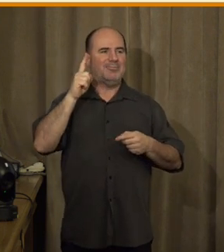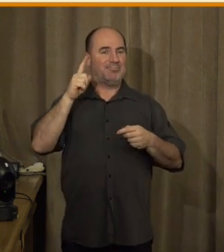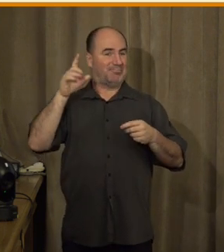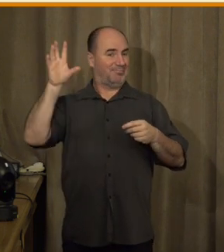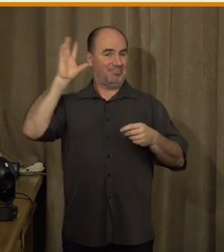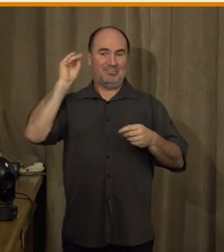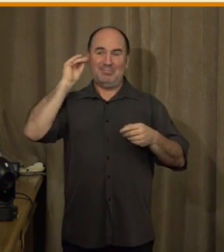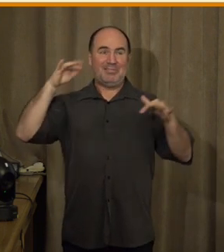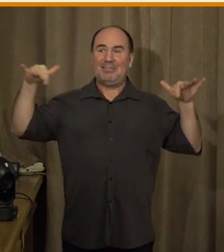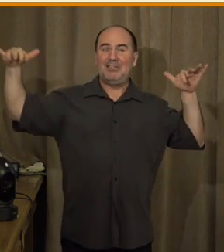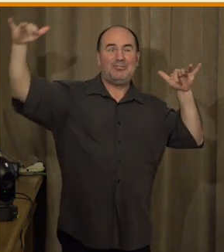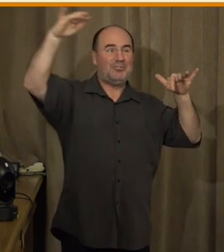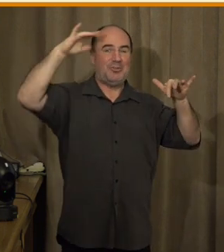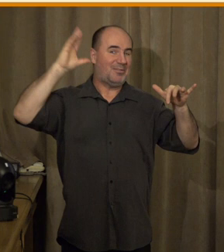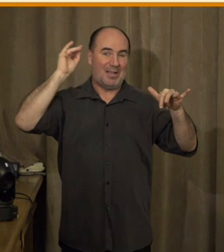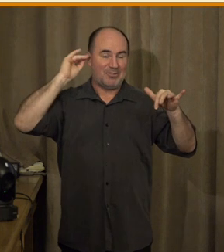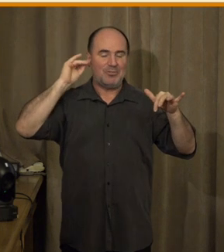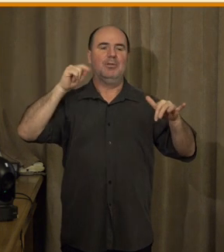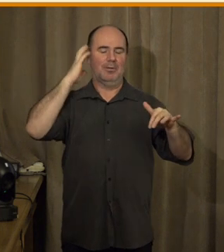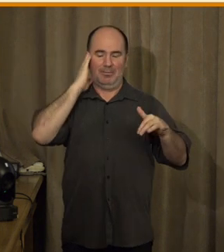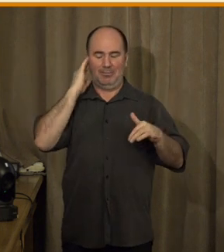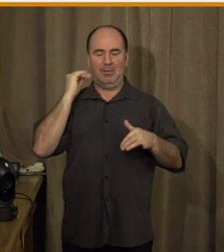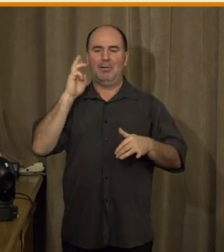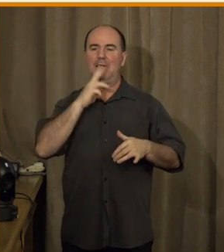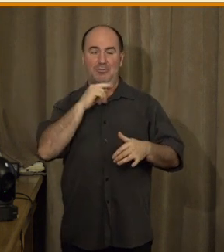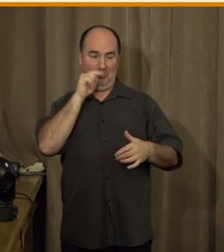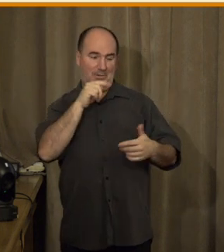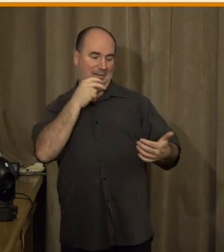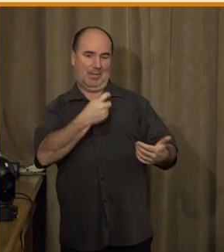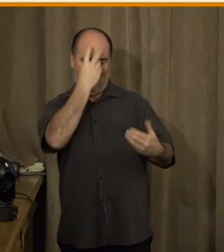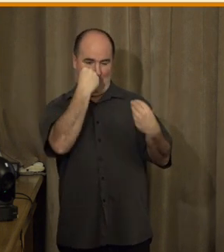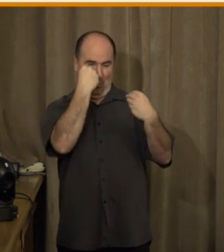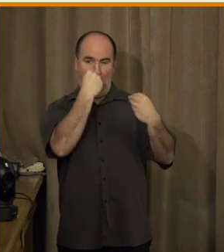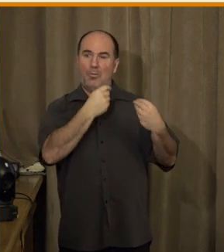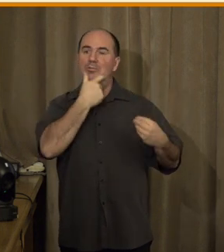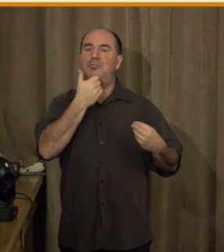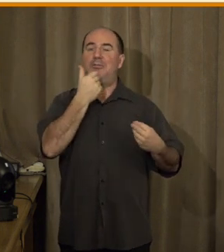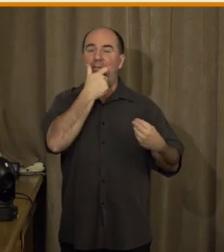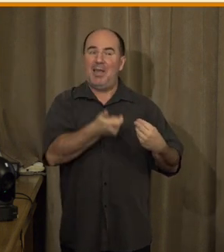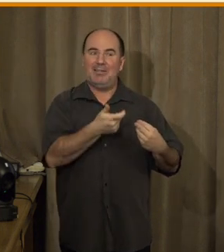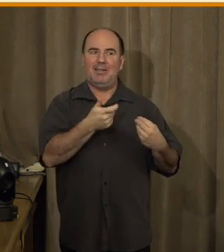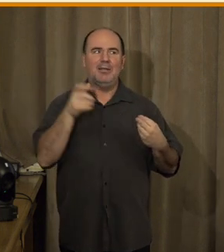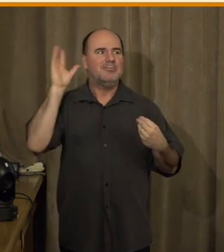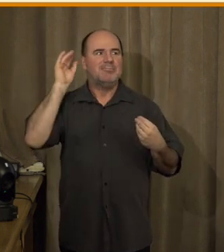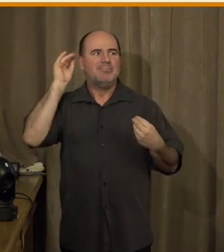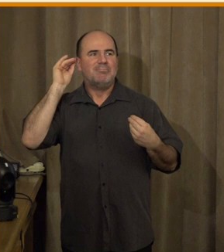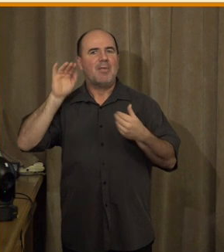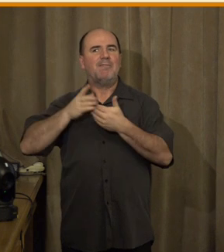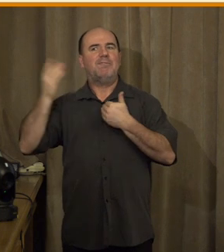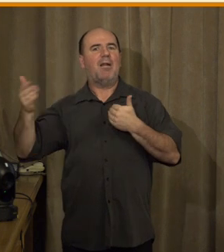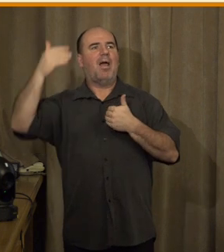Oni, když se učí češtinu, tak je pro ně cizím jazykem, ale nemají to tak snadné, jako když k nám přijede jakýkoliv